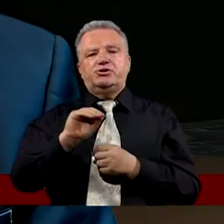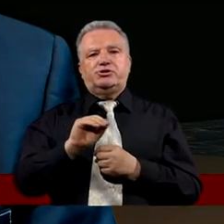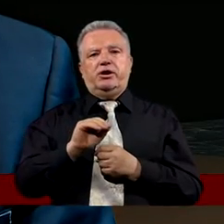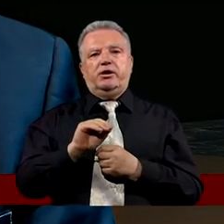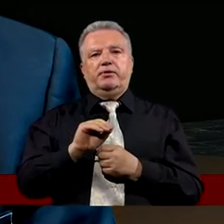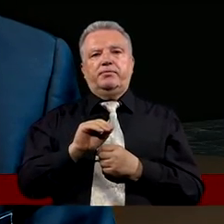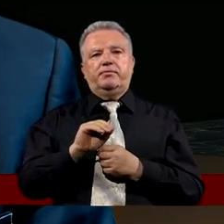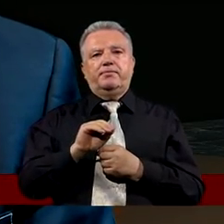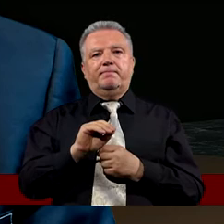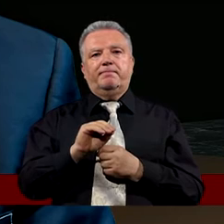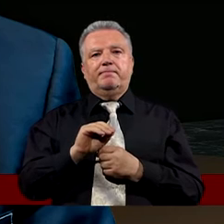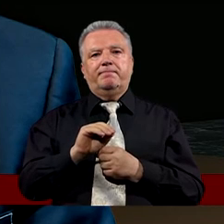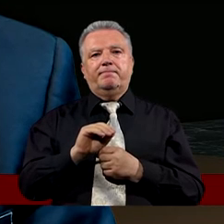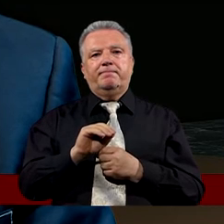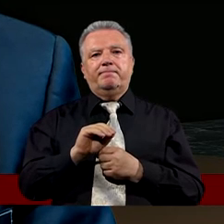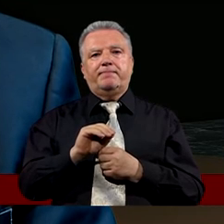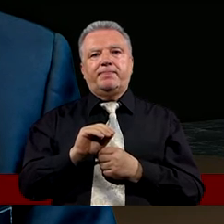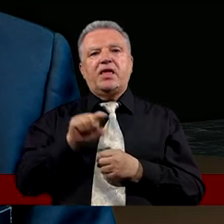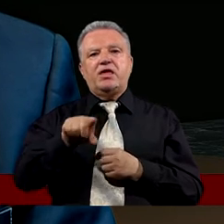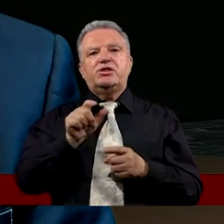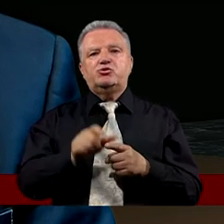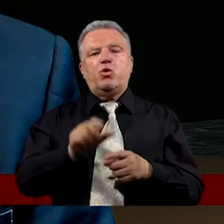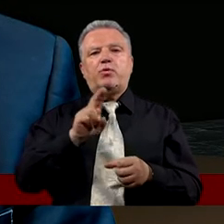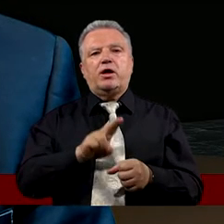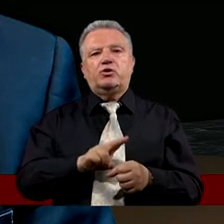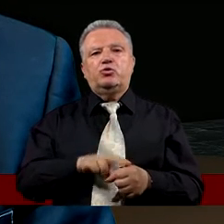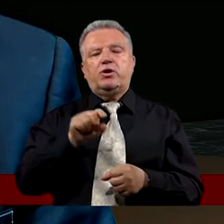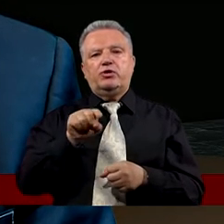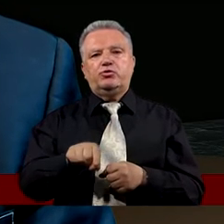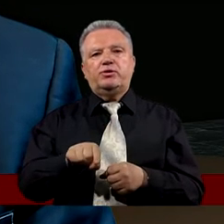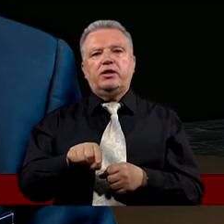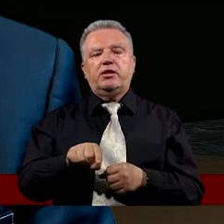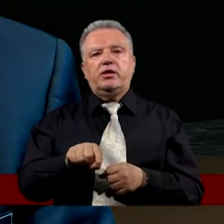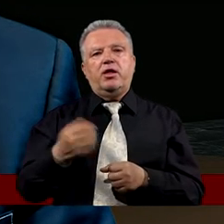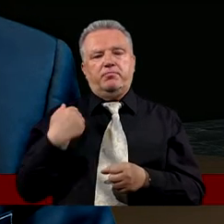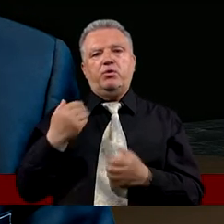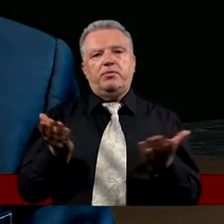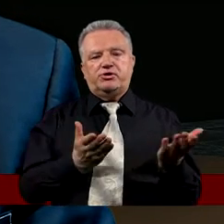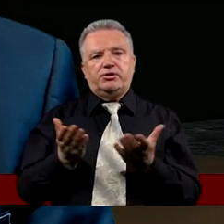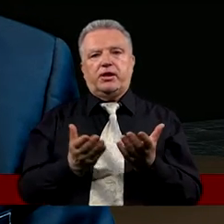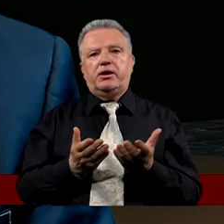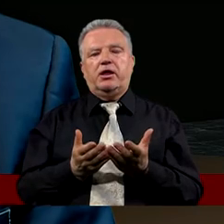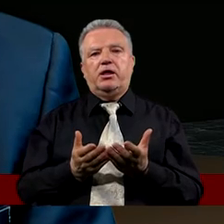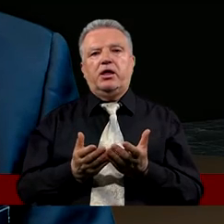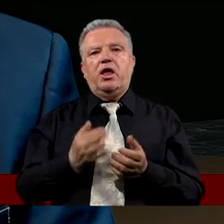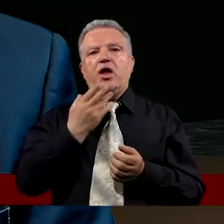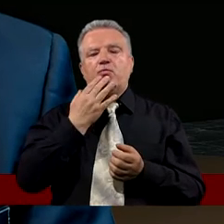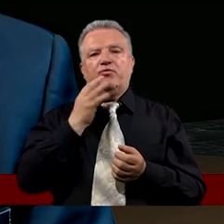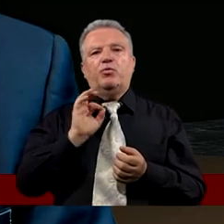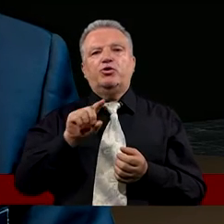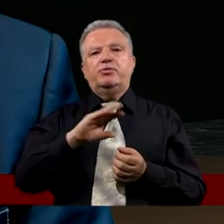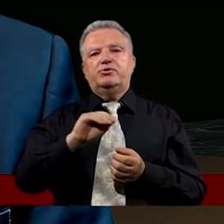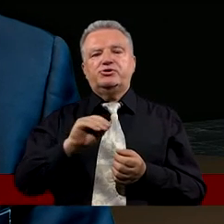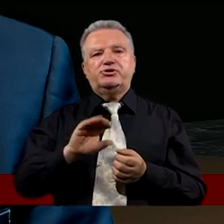te słowa, które tutaj zostały przeczytane mówią